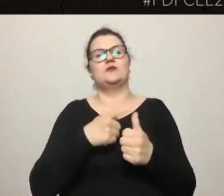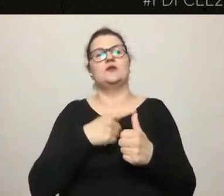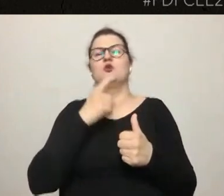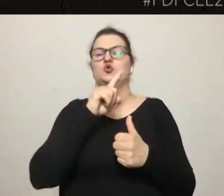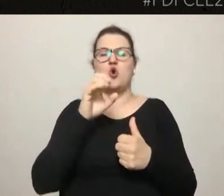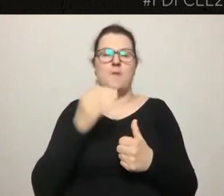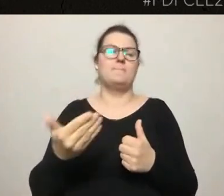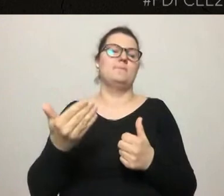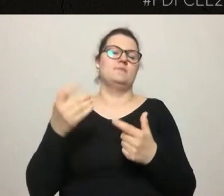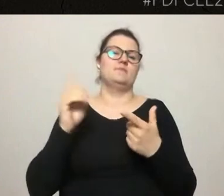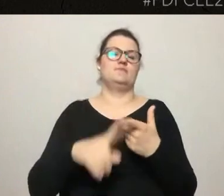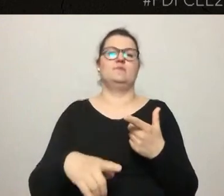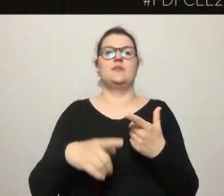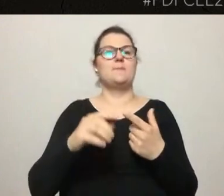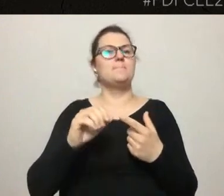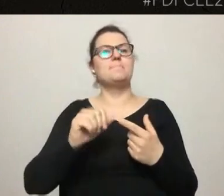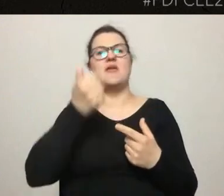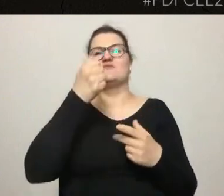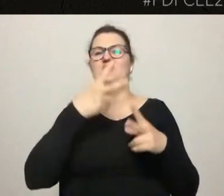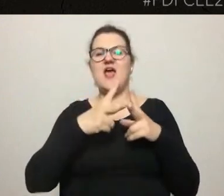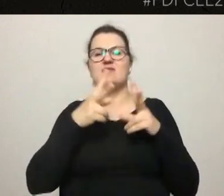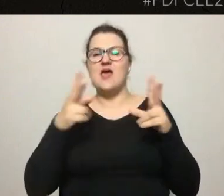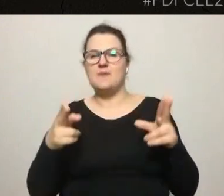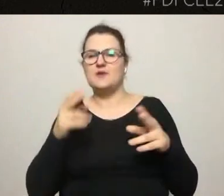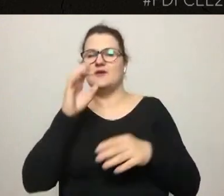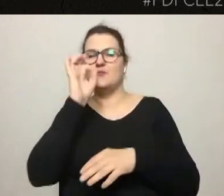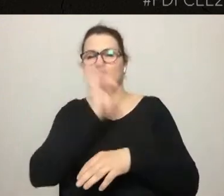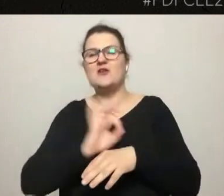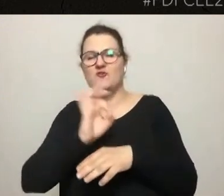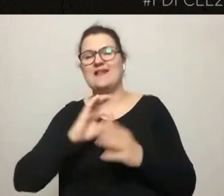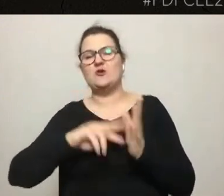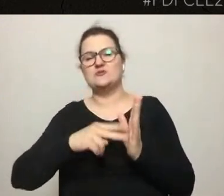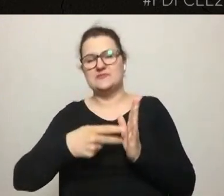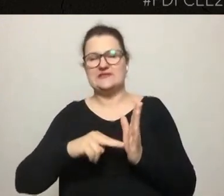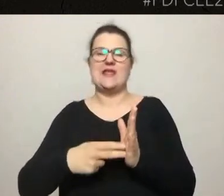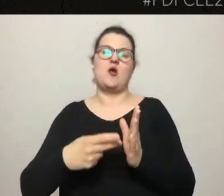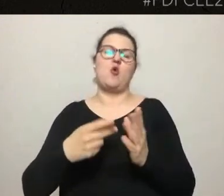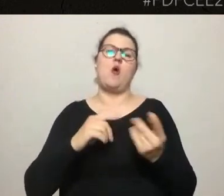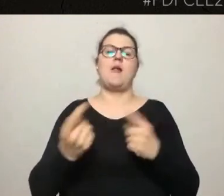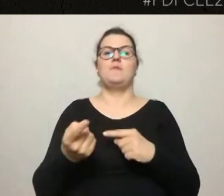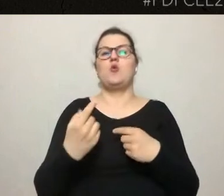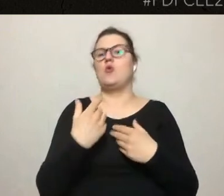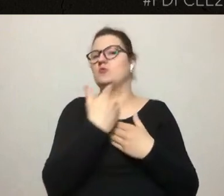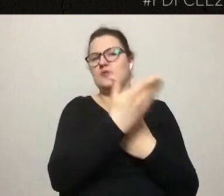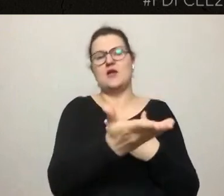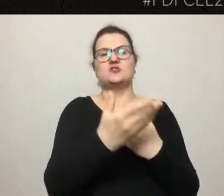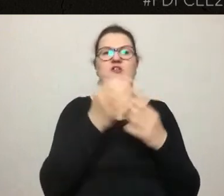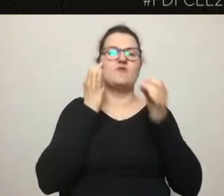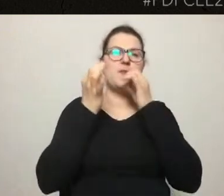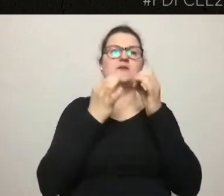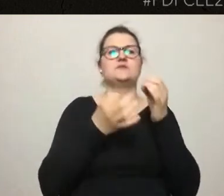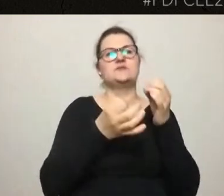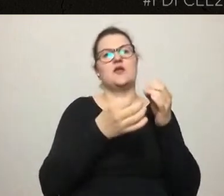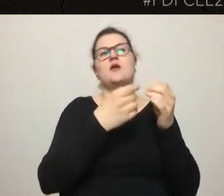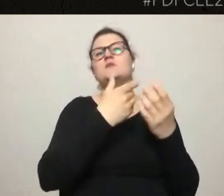pierwszą fazę projektowania koncepcyjnego czy pobrać informacje w postaci geoankiety czy chociażby prowadzić